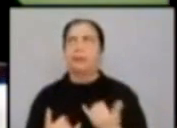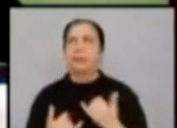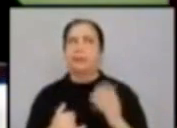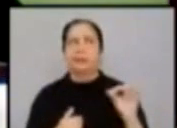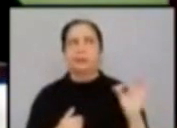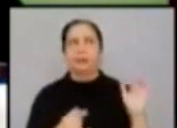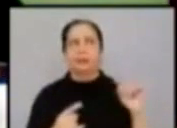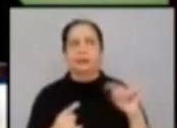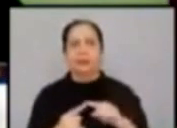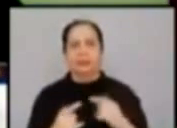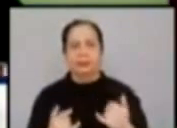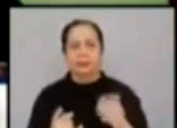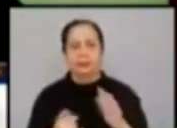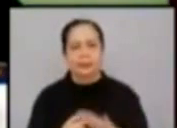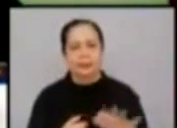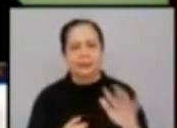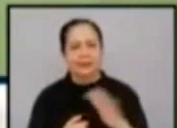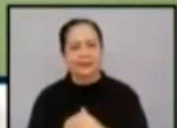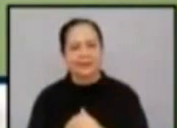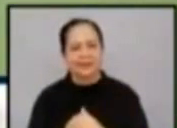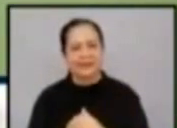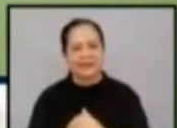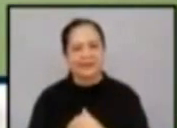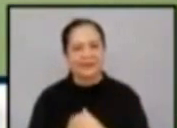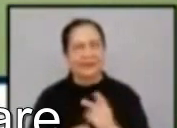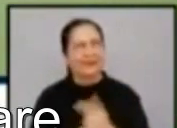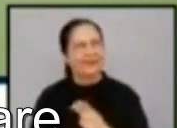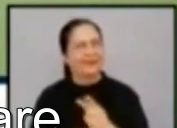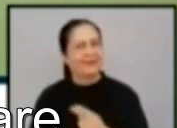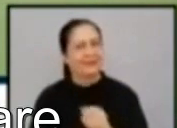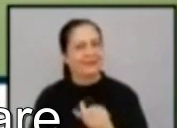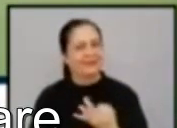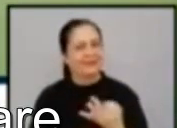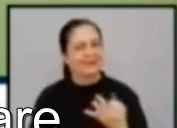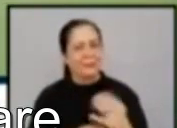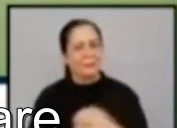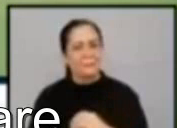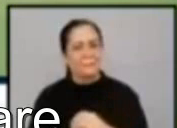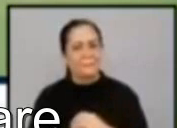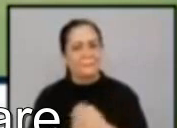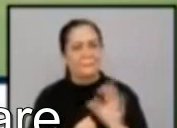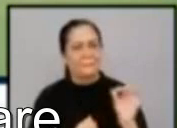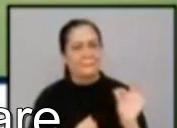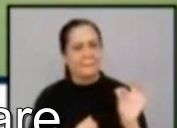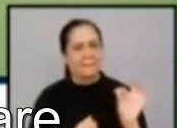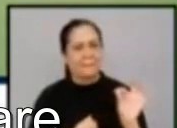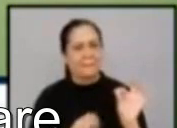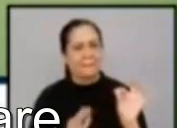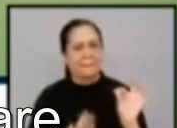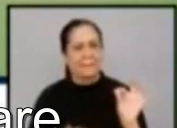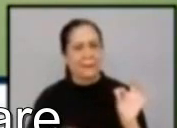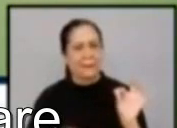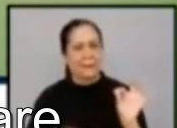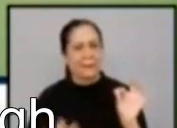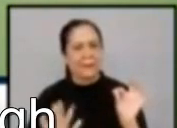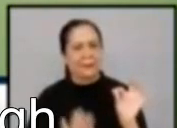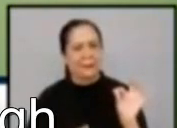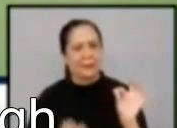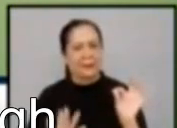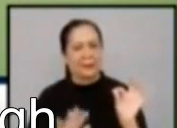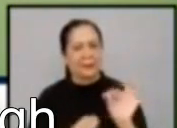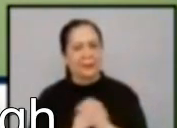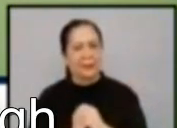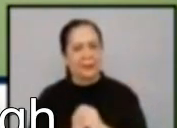Ngayon ay parang ilan taon na ba ako? 1989. ako ay